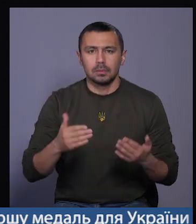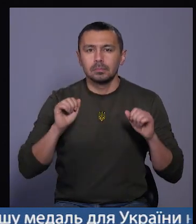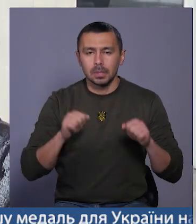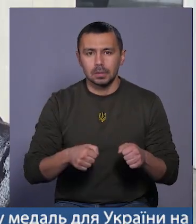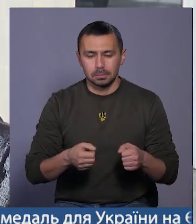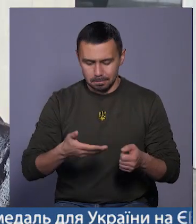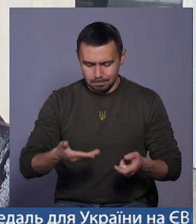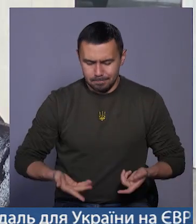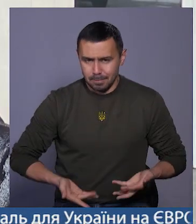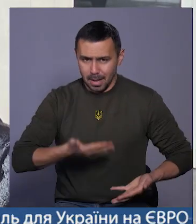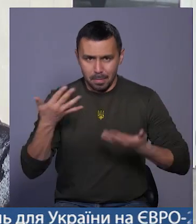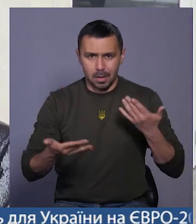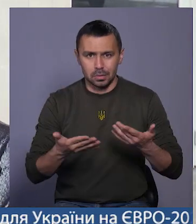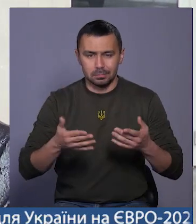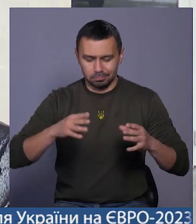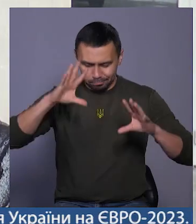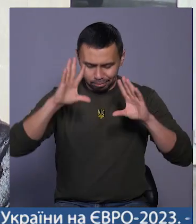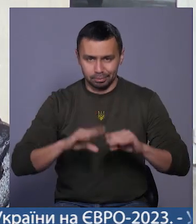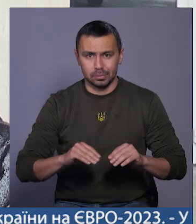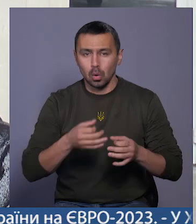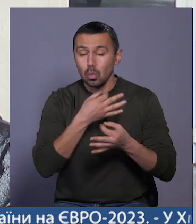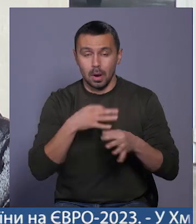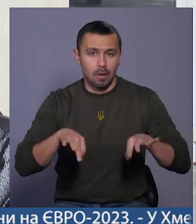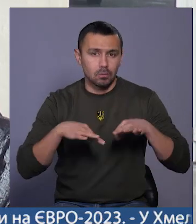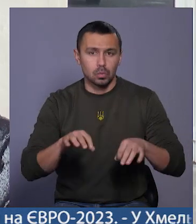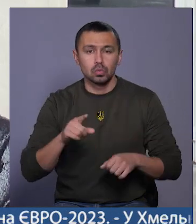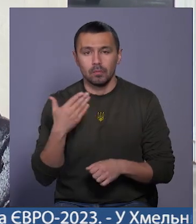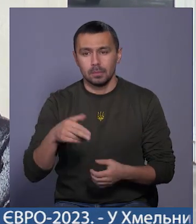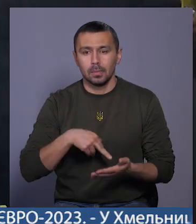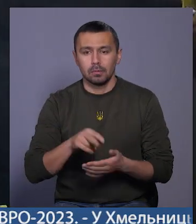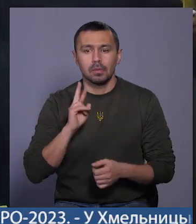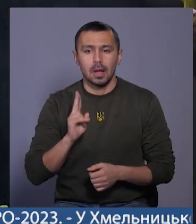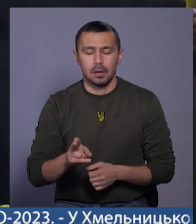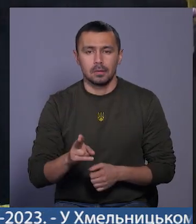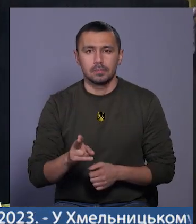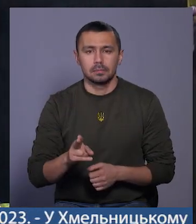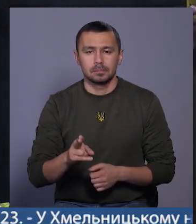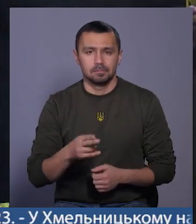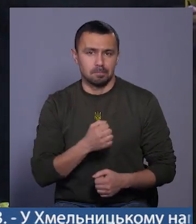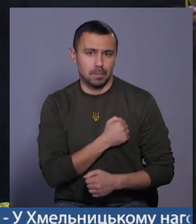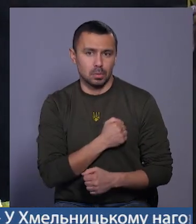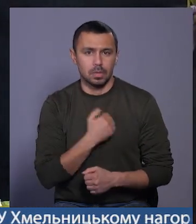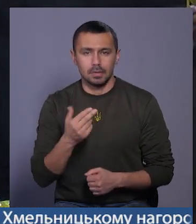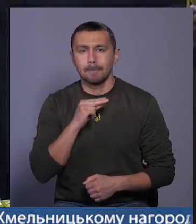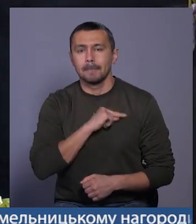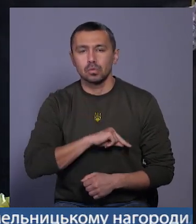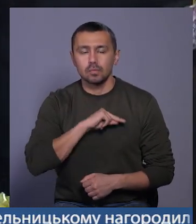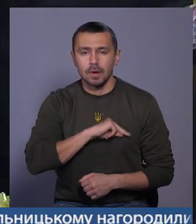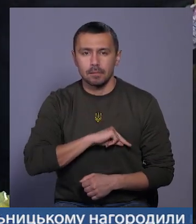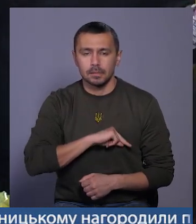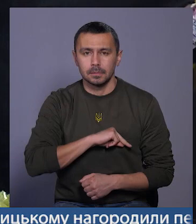перебрати і зібрати любий автомобіль, але чомусь він пішов як піхотинець. Він працював